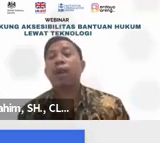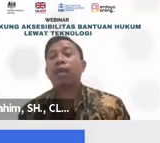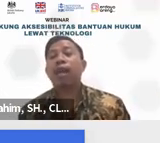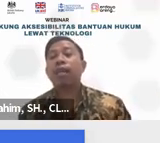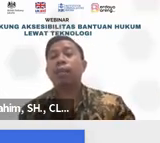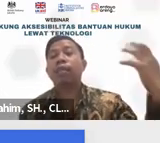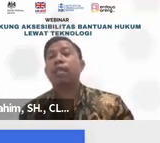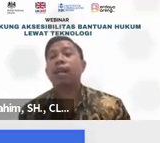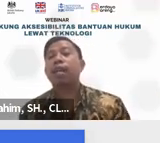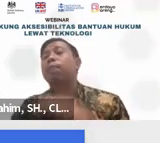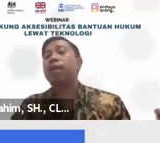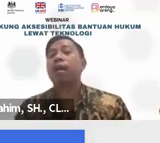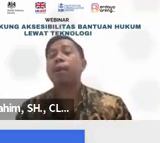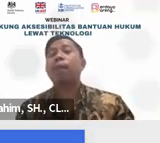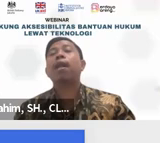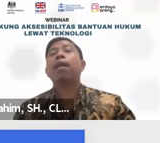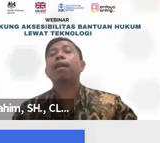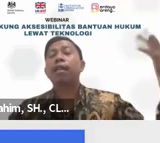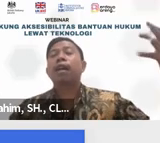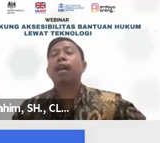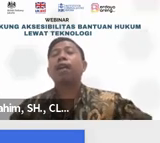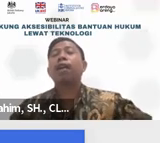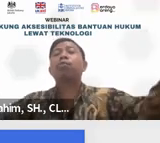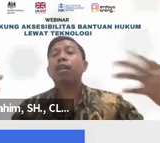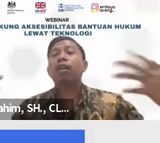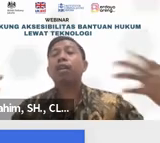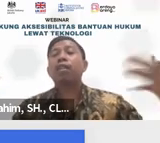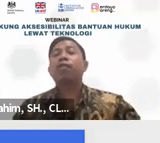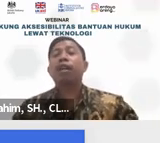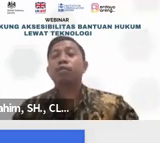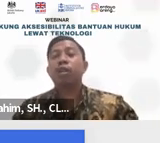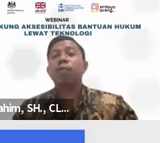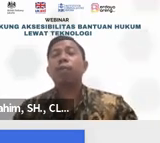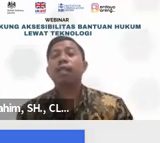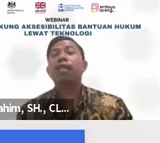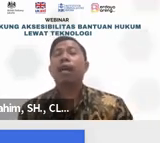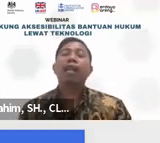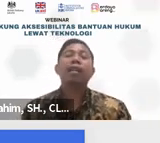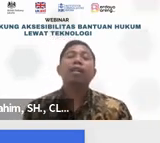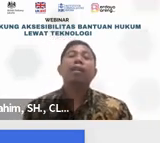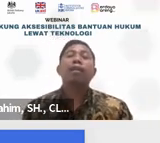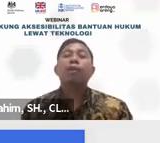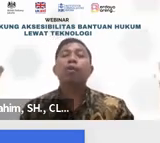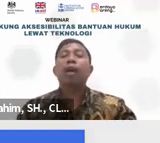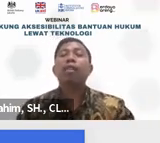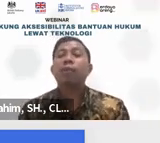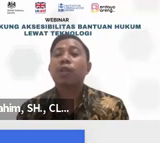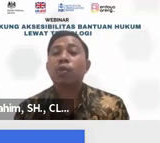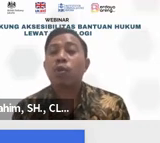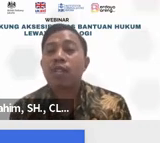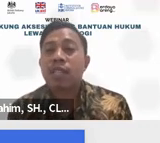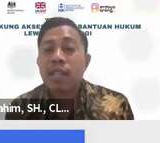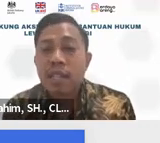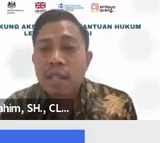Jangan sampai anggota KI dipecat di KI, pindah kemana-mana. Jadi kalau semua organisasi advokat sudah berbasis digital, untuk